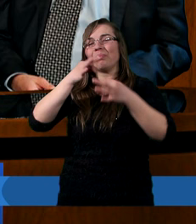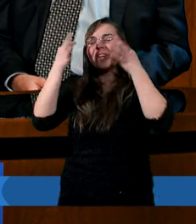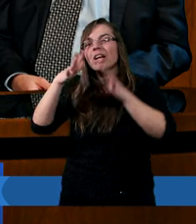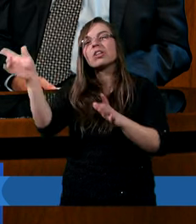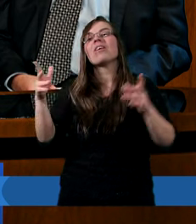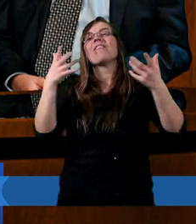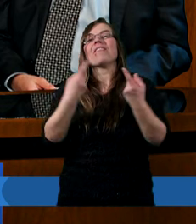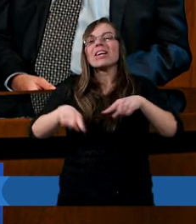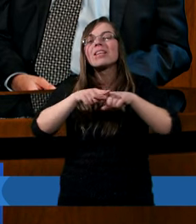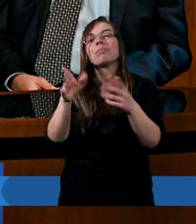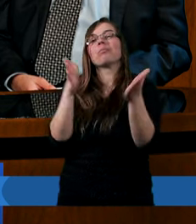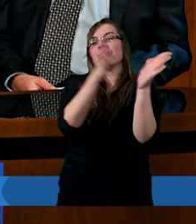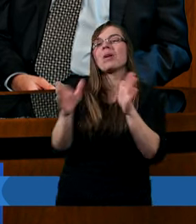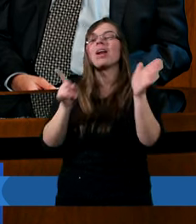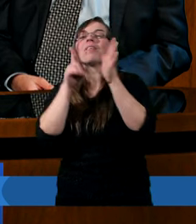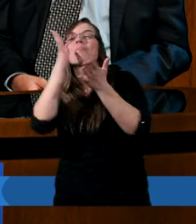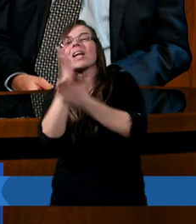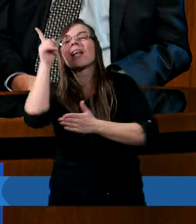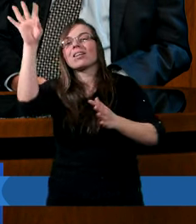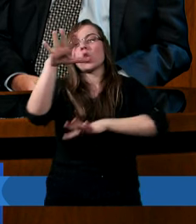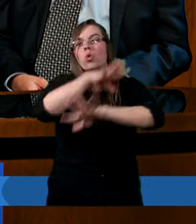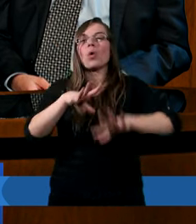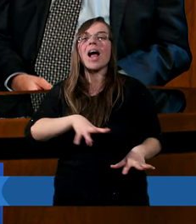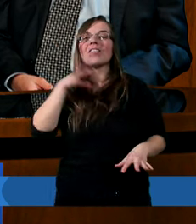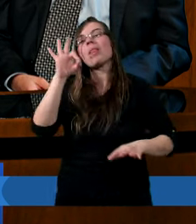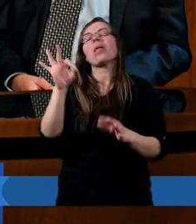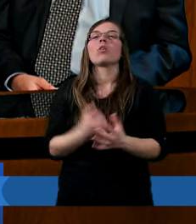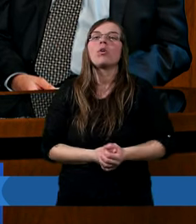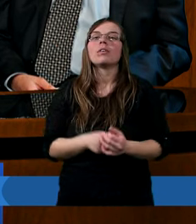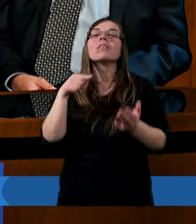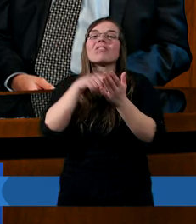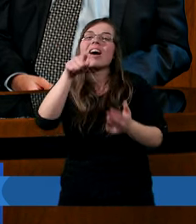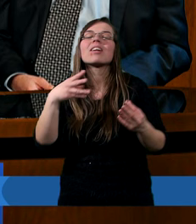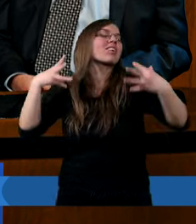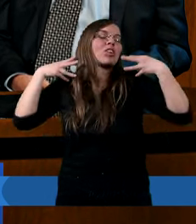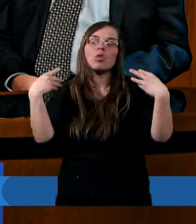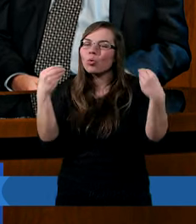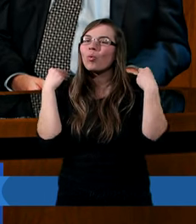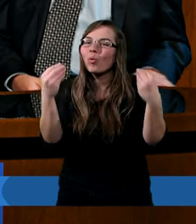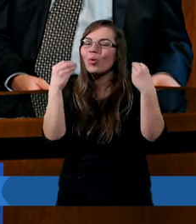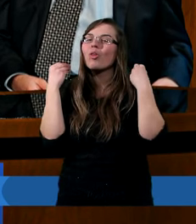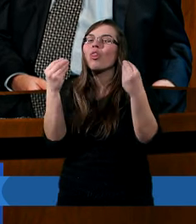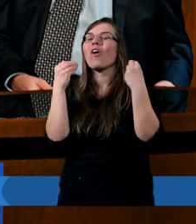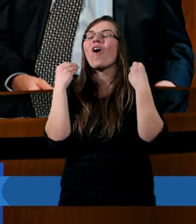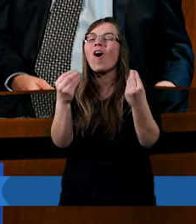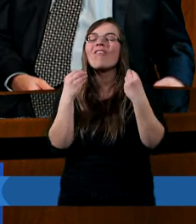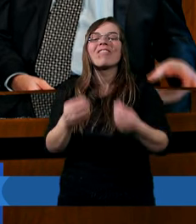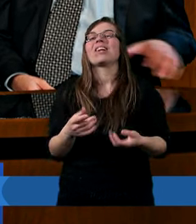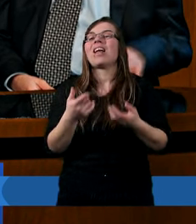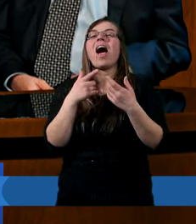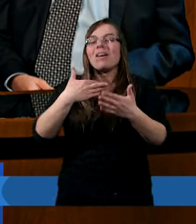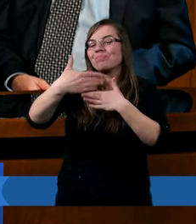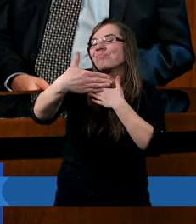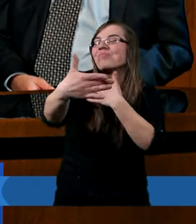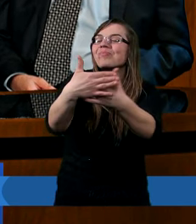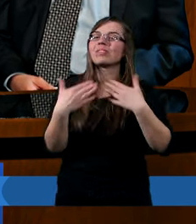przygotowany przez Ducha Świętego. To jest właśnie cudowne wesele, które jest przed